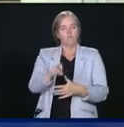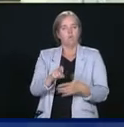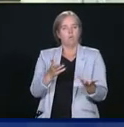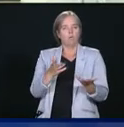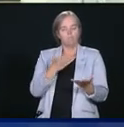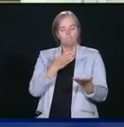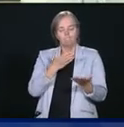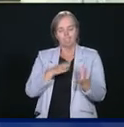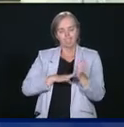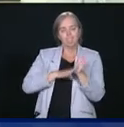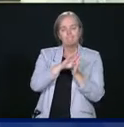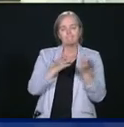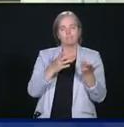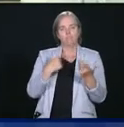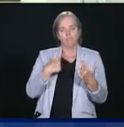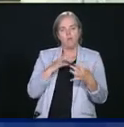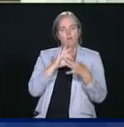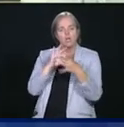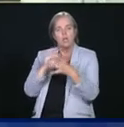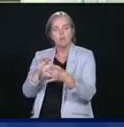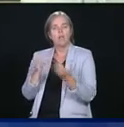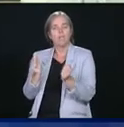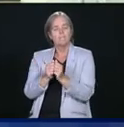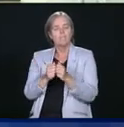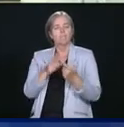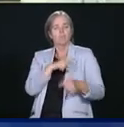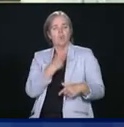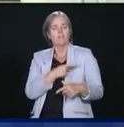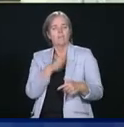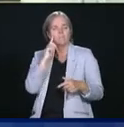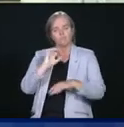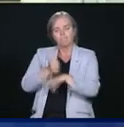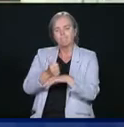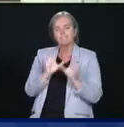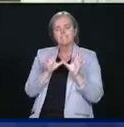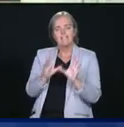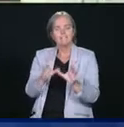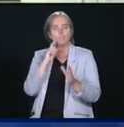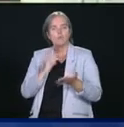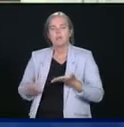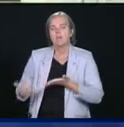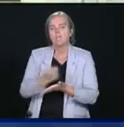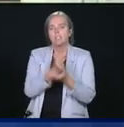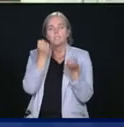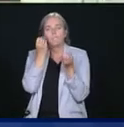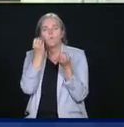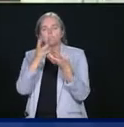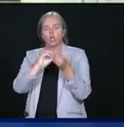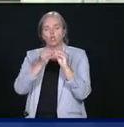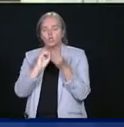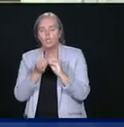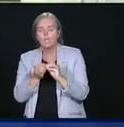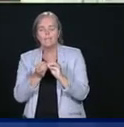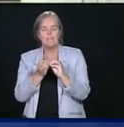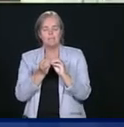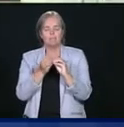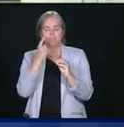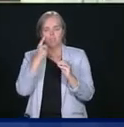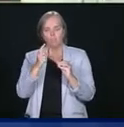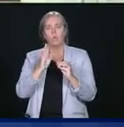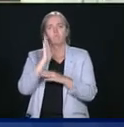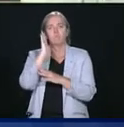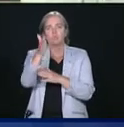provinces pour établir une stratégie nationale sur la collecte des données. On va regarder les données que nous avons et on va tenter